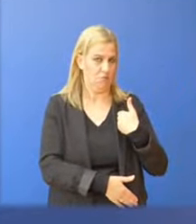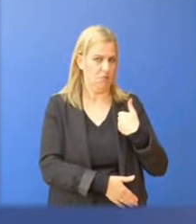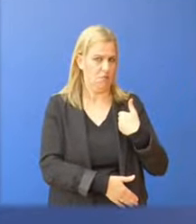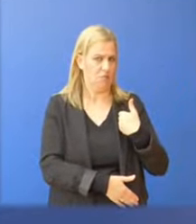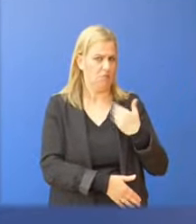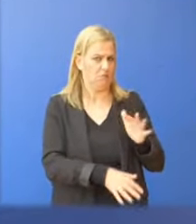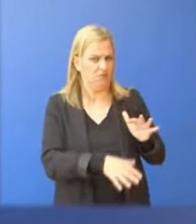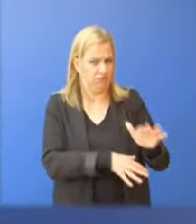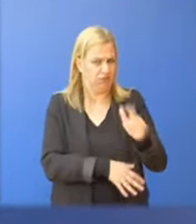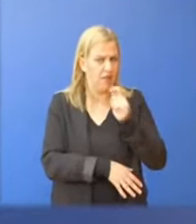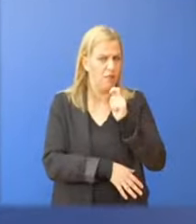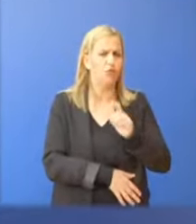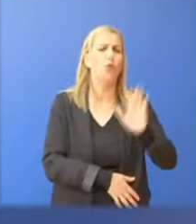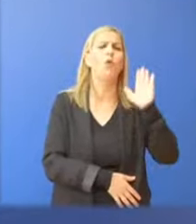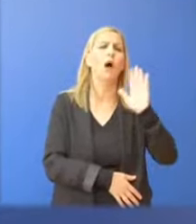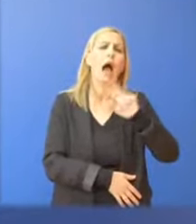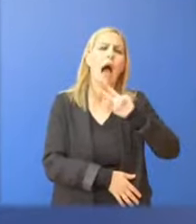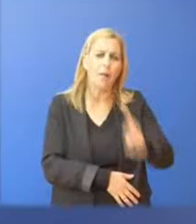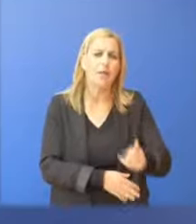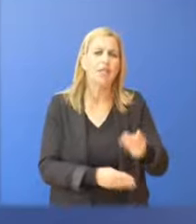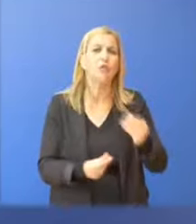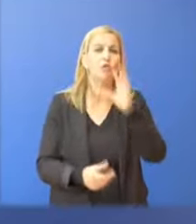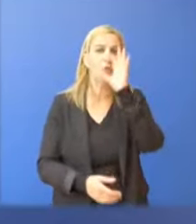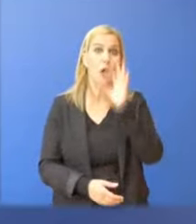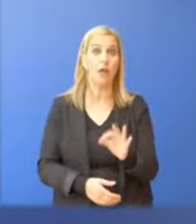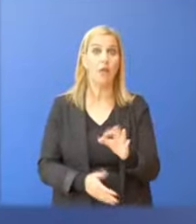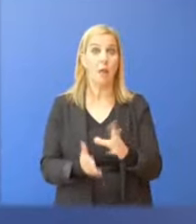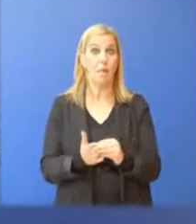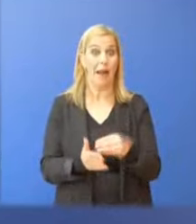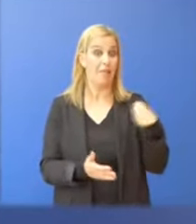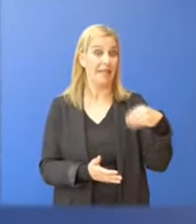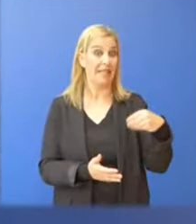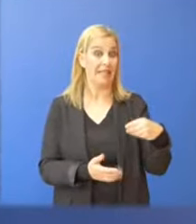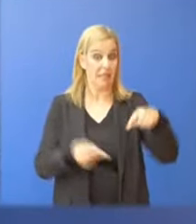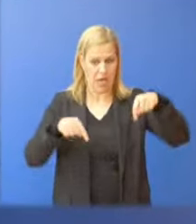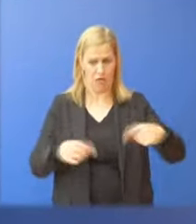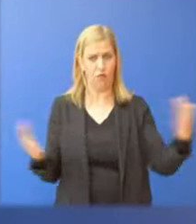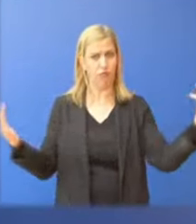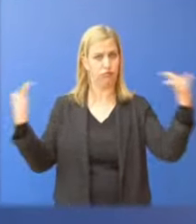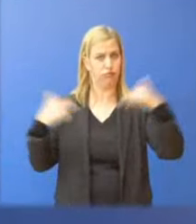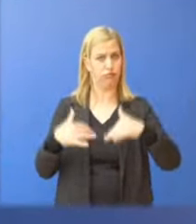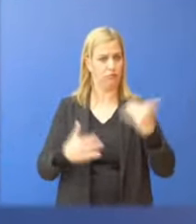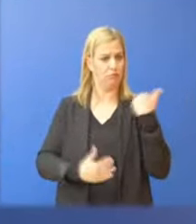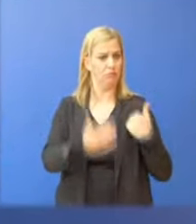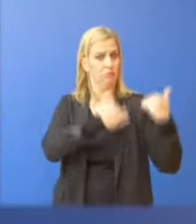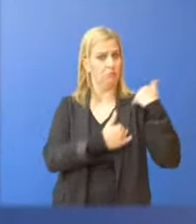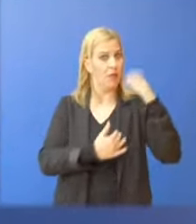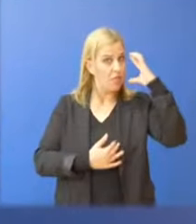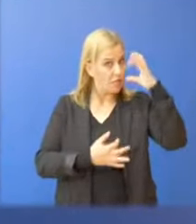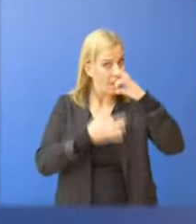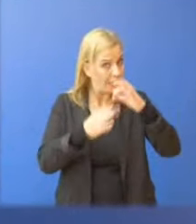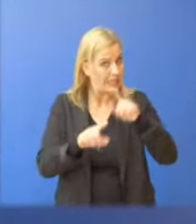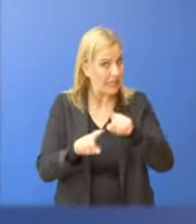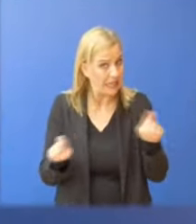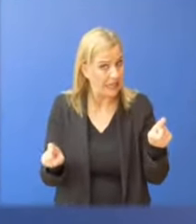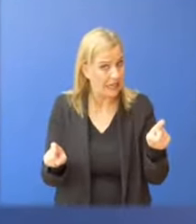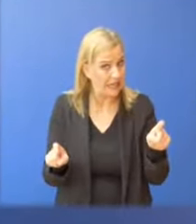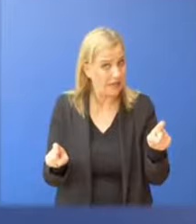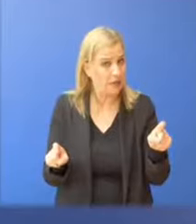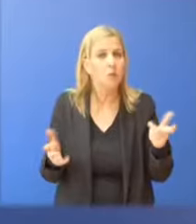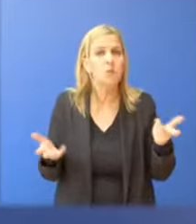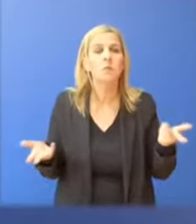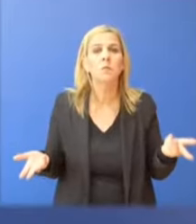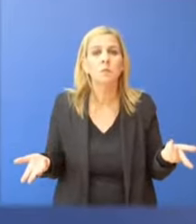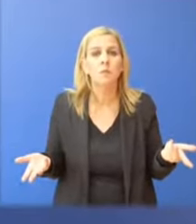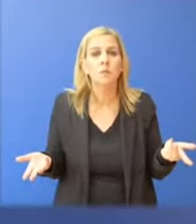αλήθεια. Είδατε και τη στάση την τρίτη εδώ, στην ενημέρωση πολιτικών συντακτών. Είδατε τι είπαμε. Στο τέλος της